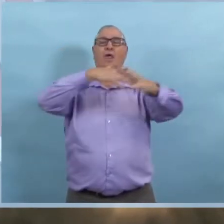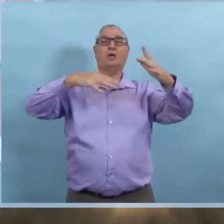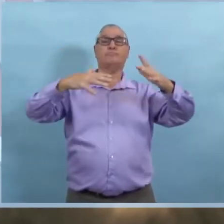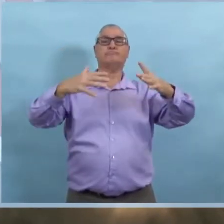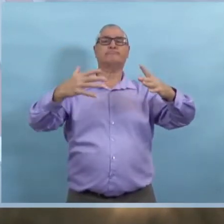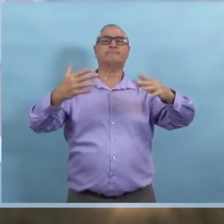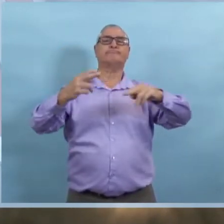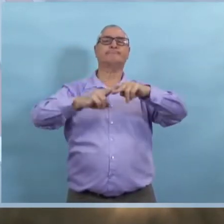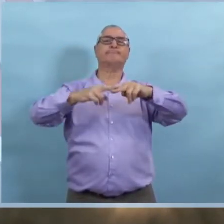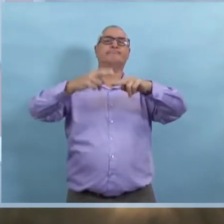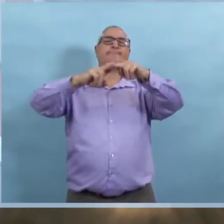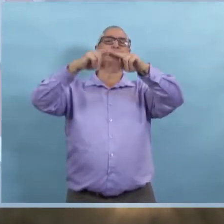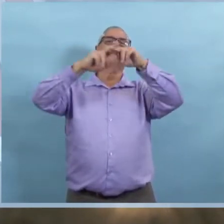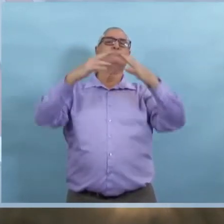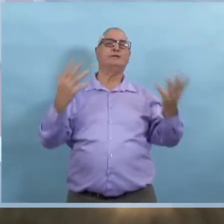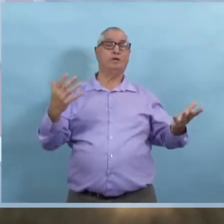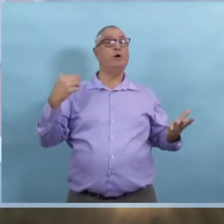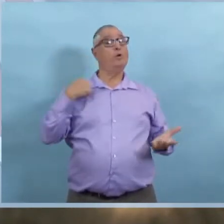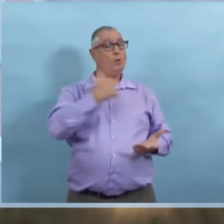félicité pour ça.